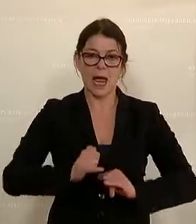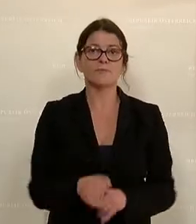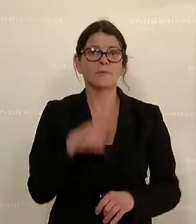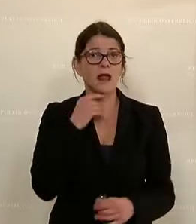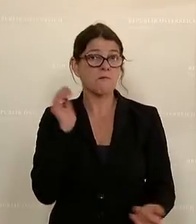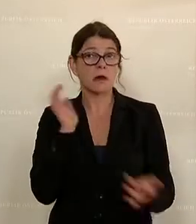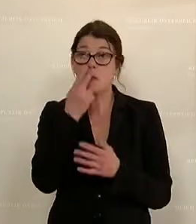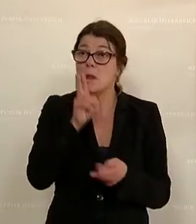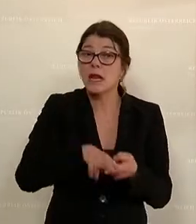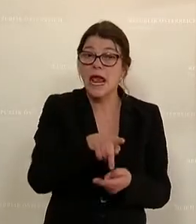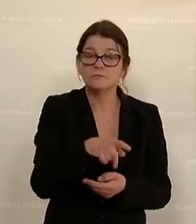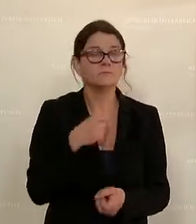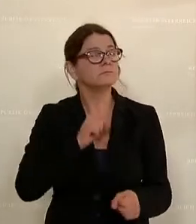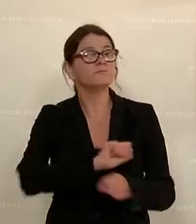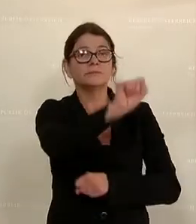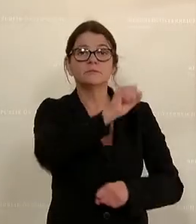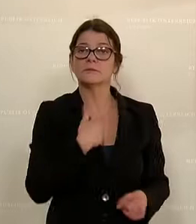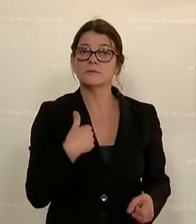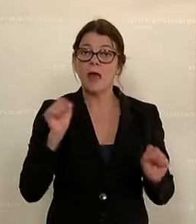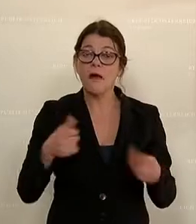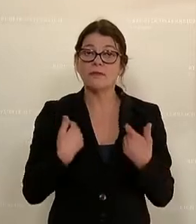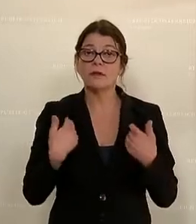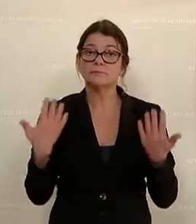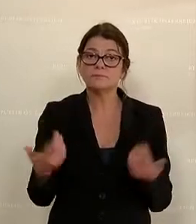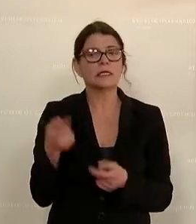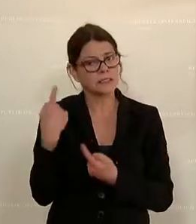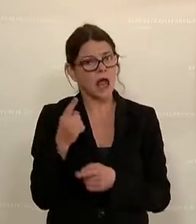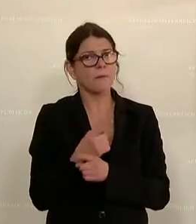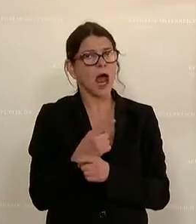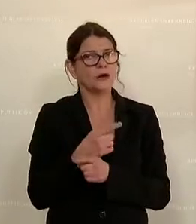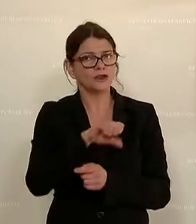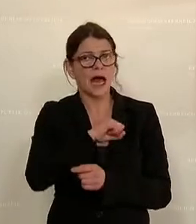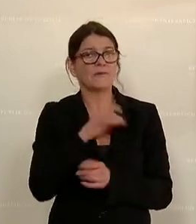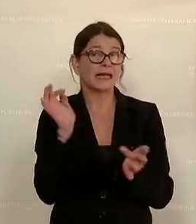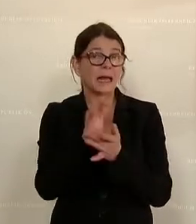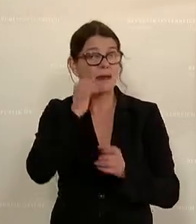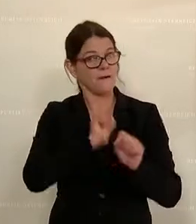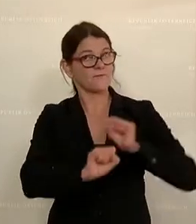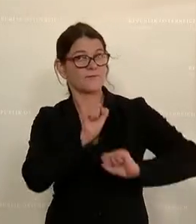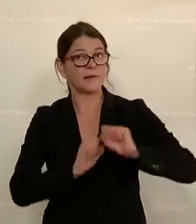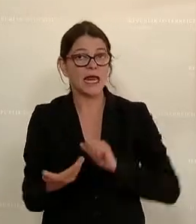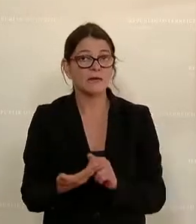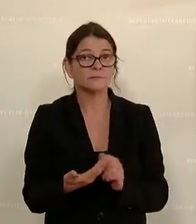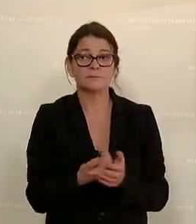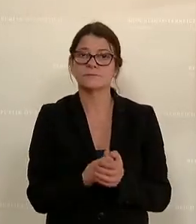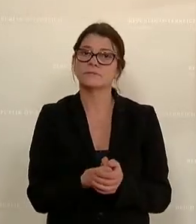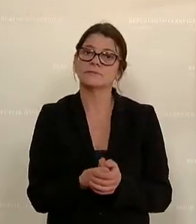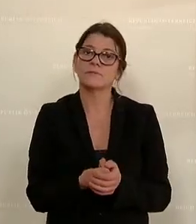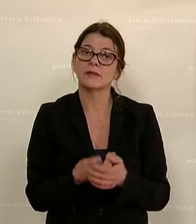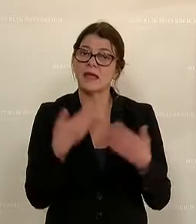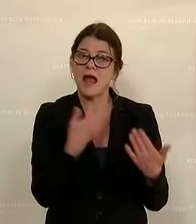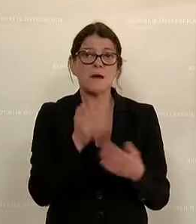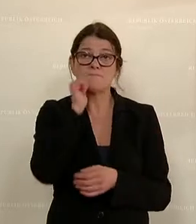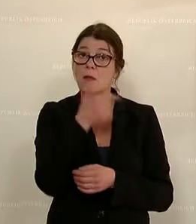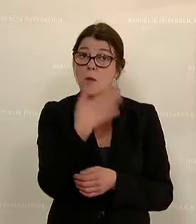gegen Ungerechtigkeiten aufzustehen, dass sie in der Lage sind, sich gegen Männer zu wehren, die es